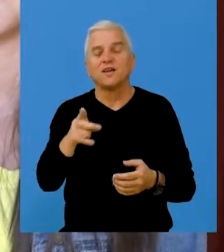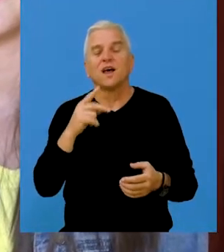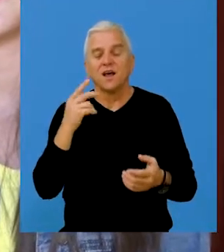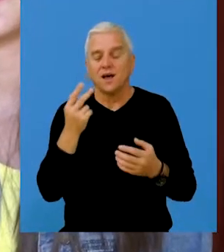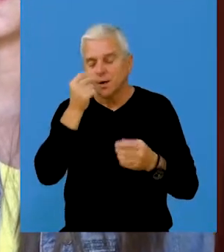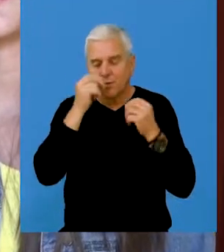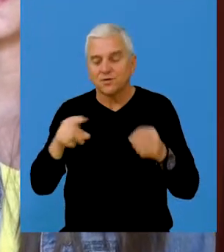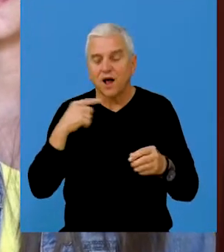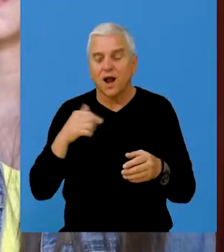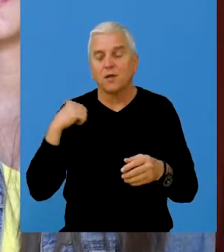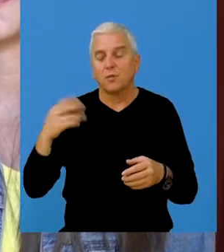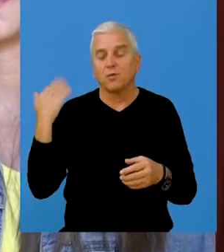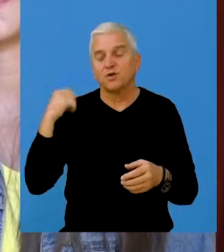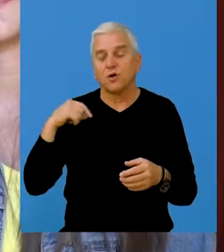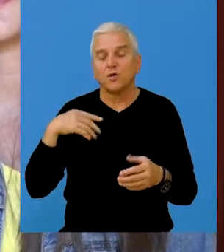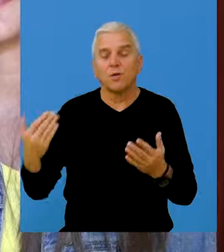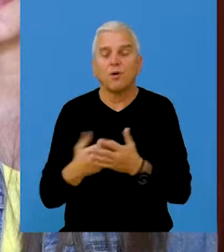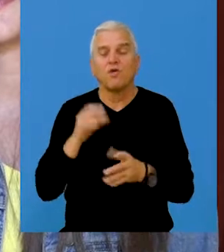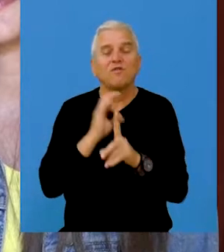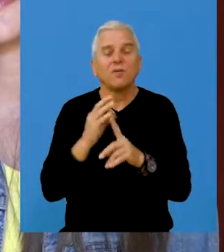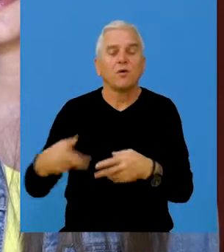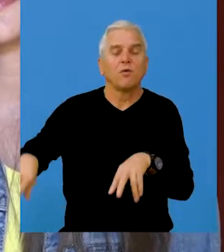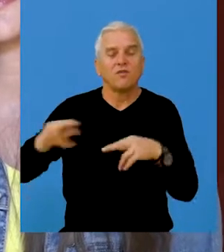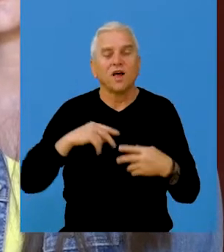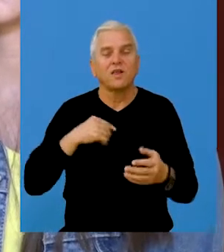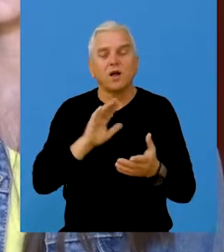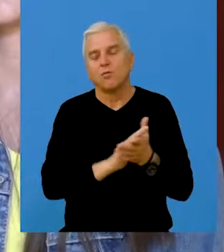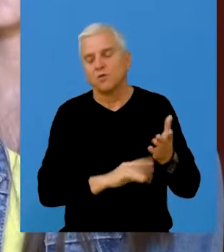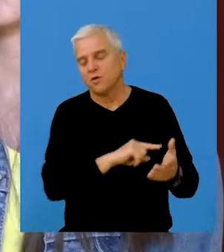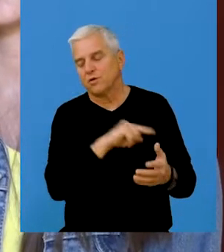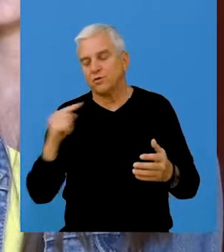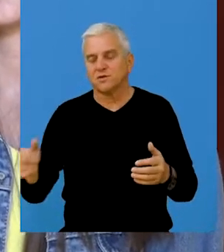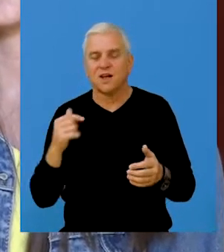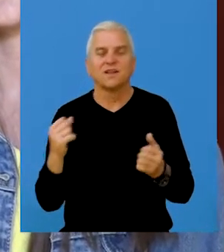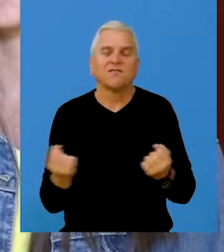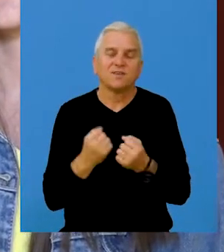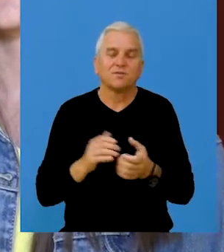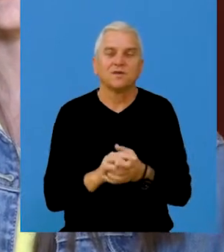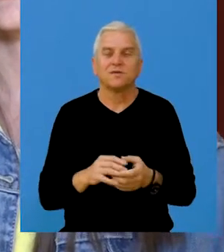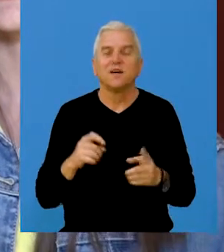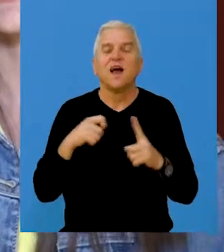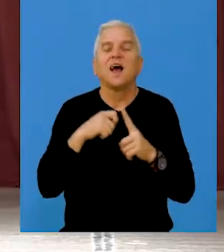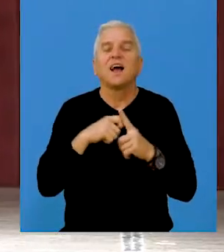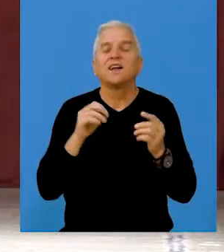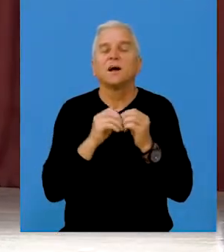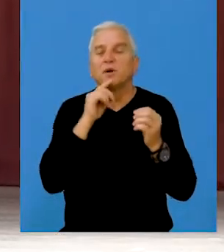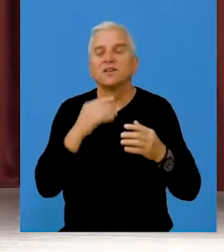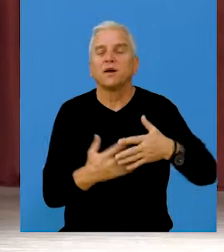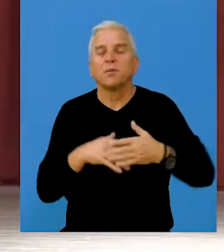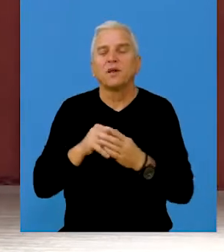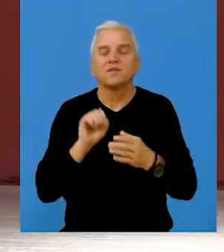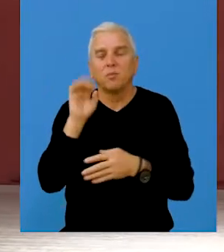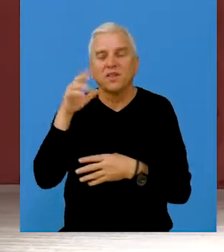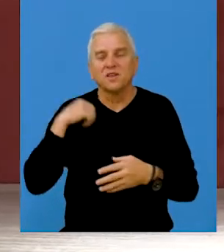dve godine sam izostala, ali sam se prošle godine u februaru ponovo upisala i od onda opet plešem. Karina